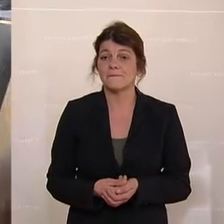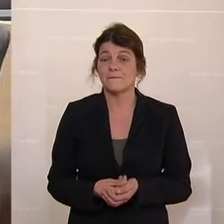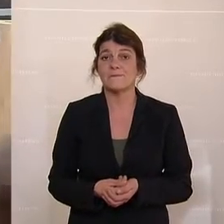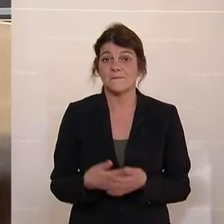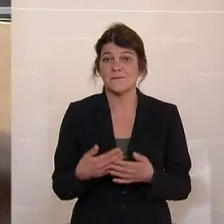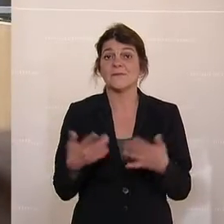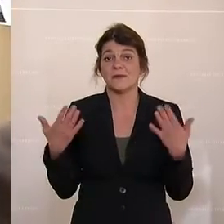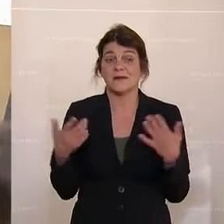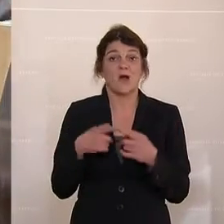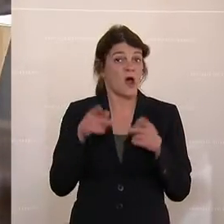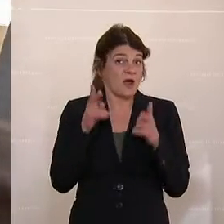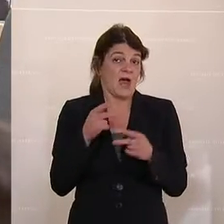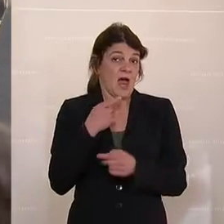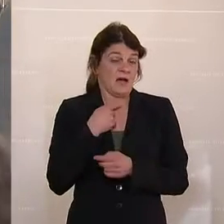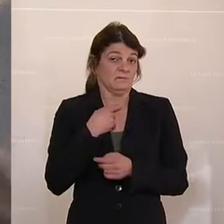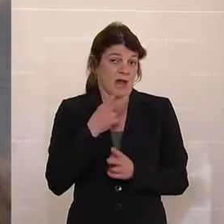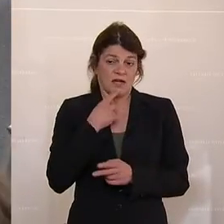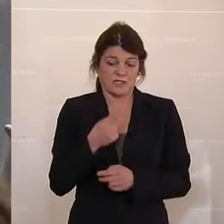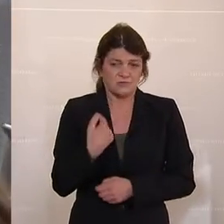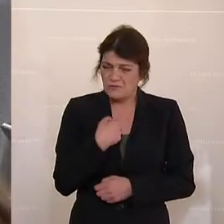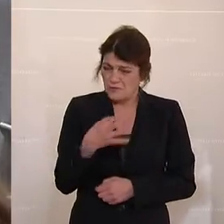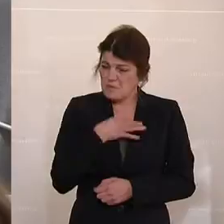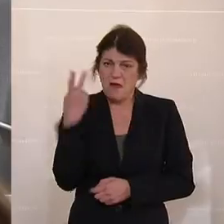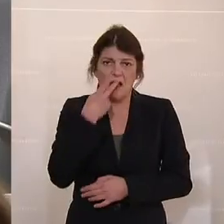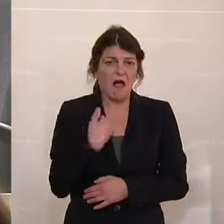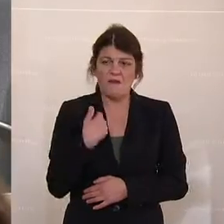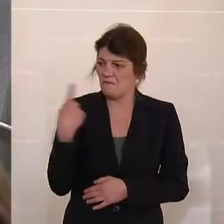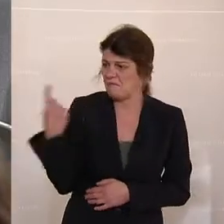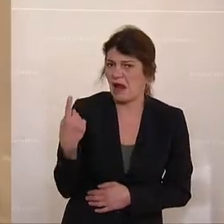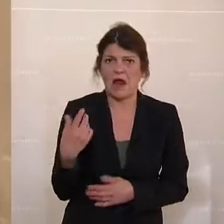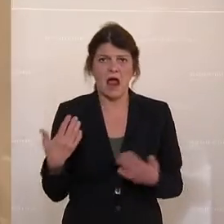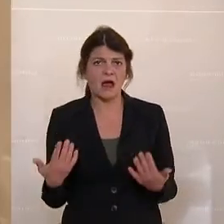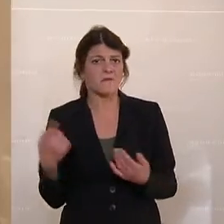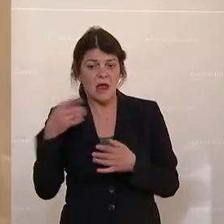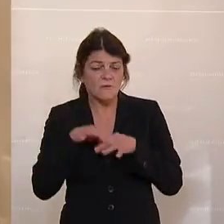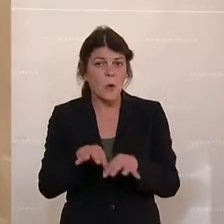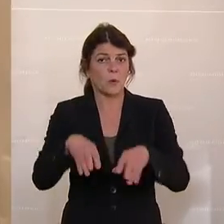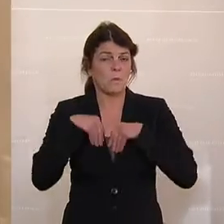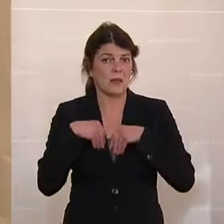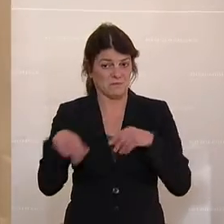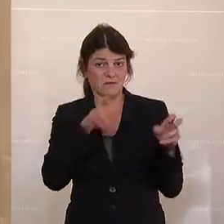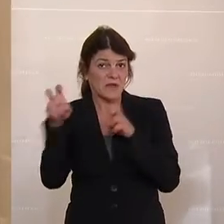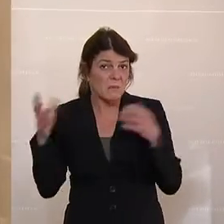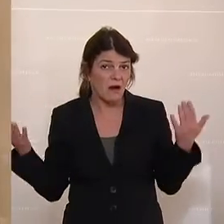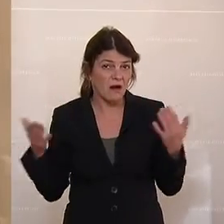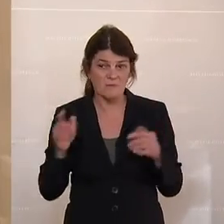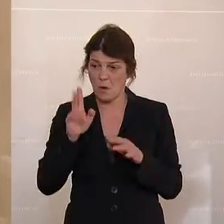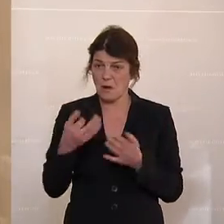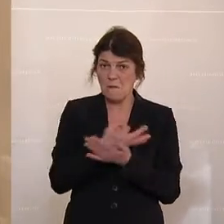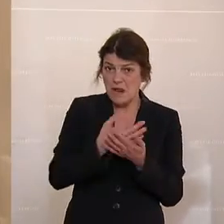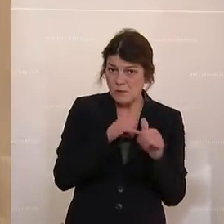Und es ist mir ehrlich gesagt auch vollkommen egal, wer den Lied übernimmt in diesem Thema, ob das der